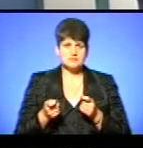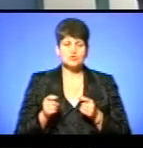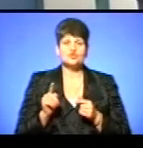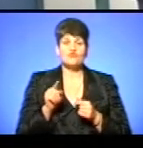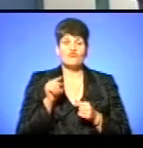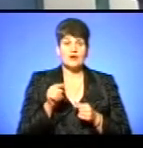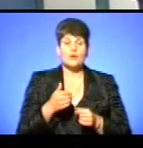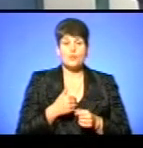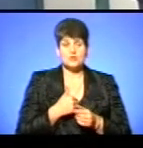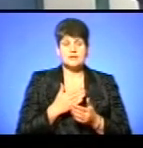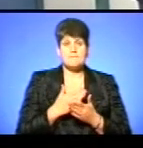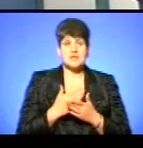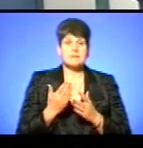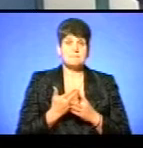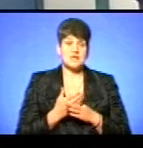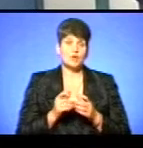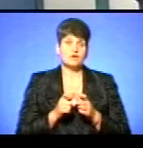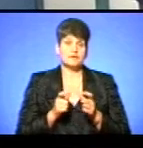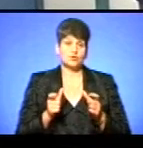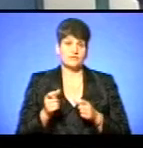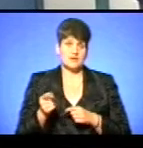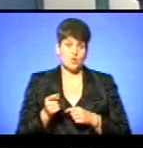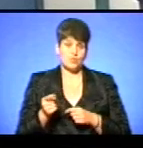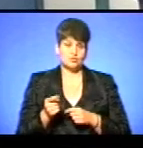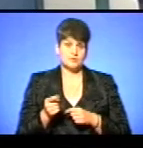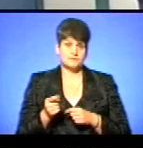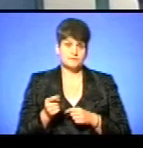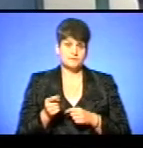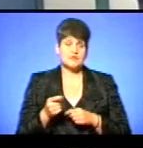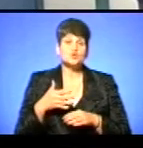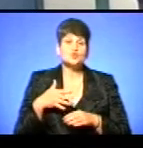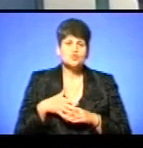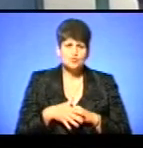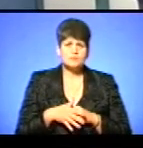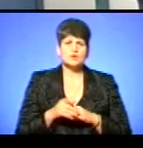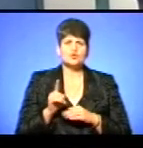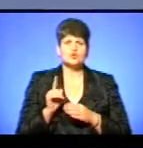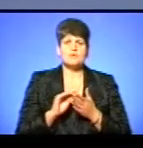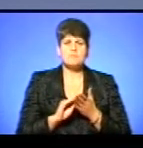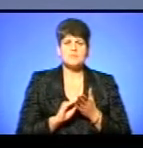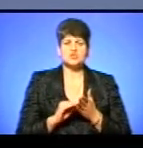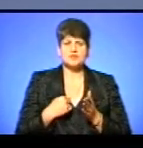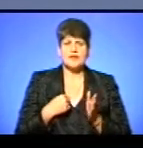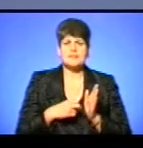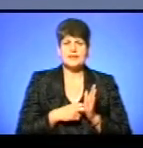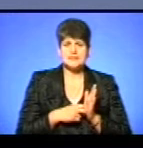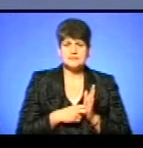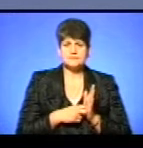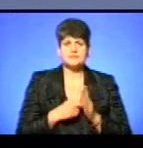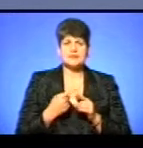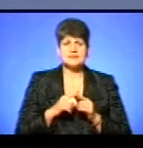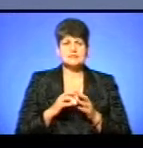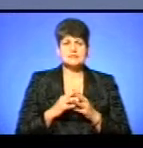ви хочете мати пільговий квиток в місті Тернополі. Зрозуміло, що пише на нас лист цей